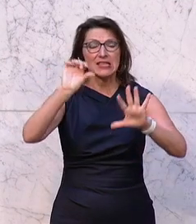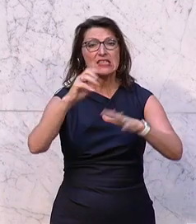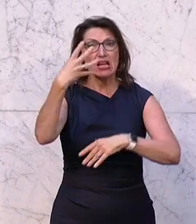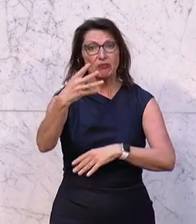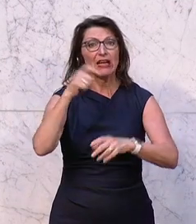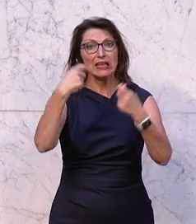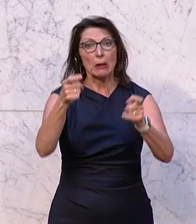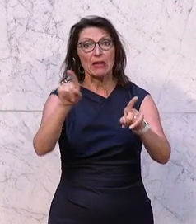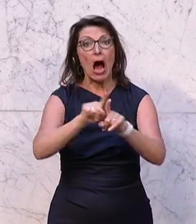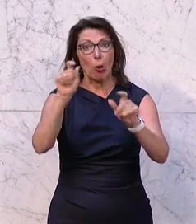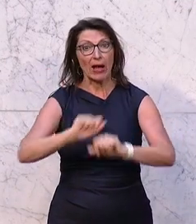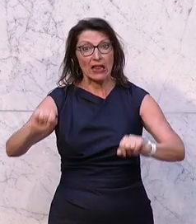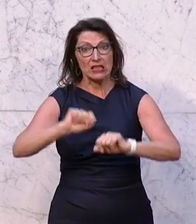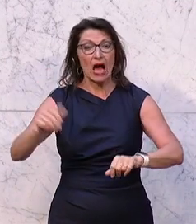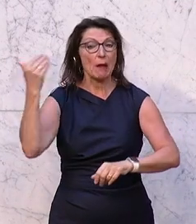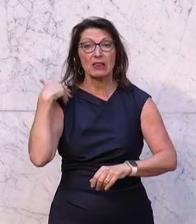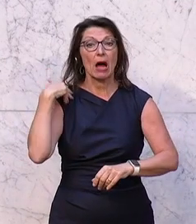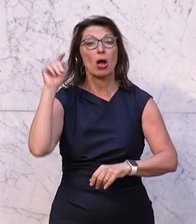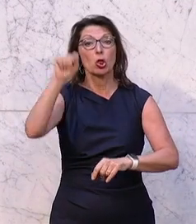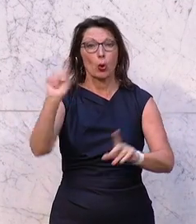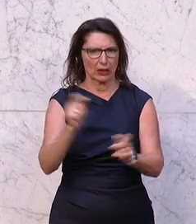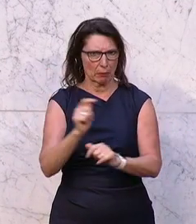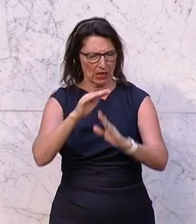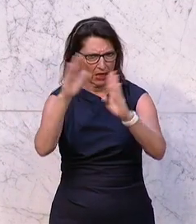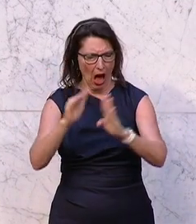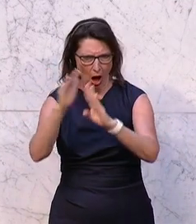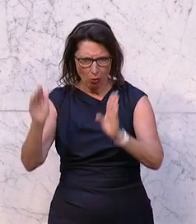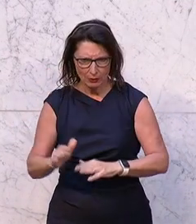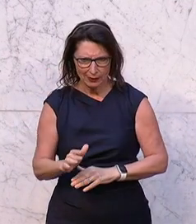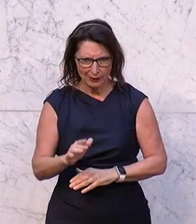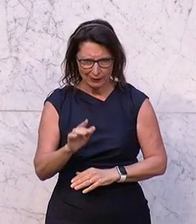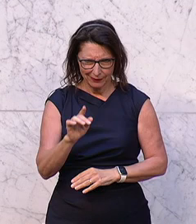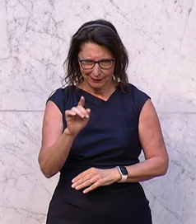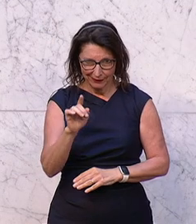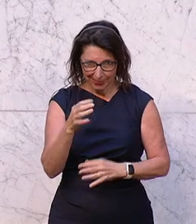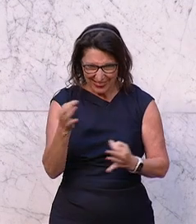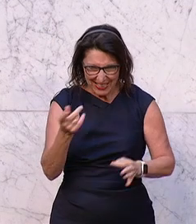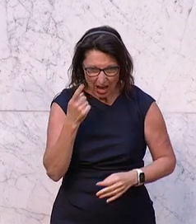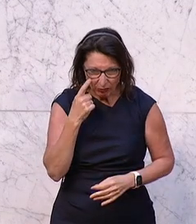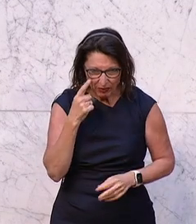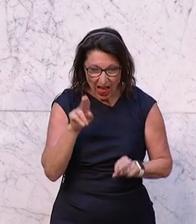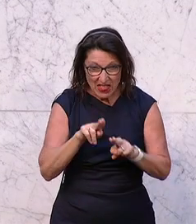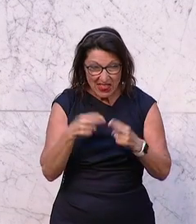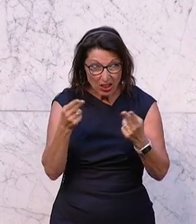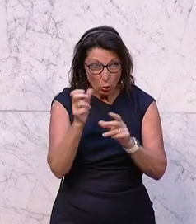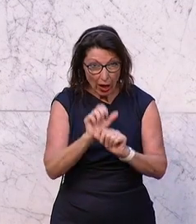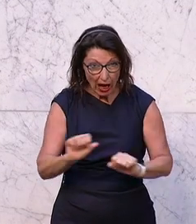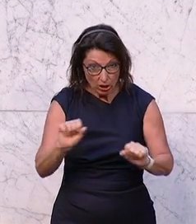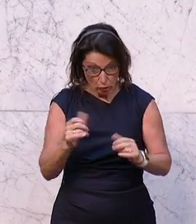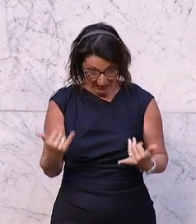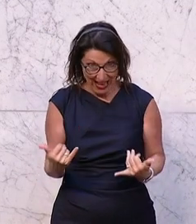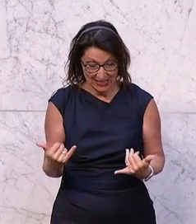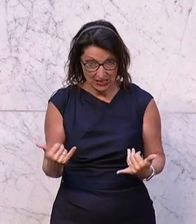Katastrophe gegeben, aber da waren dort noch keine Häuser. Fällt Ihnen nichts auf dabei? Die Naturkatastrophen, die jetzt eintreten,